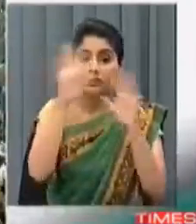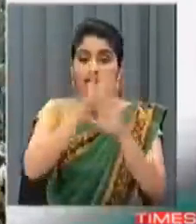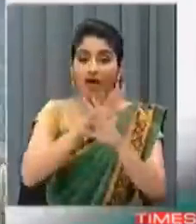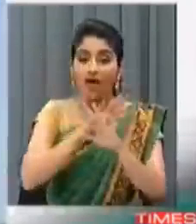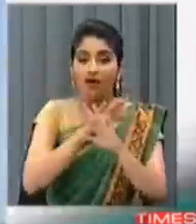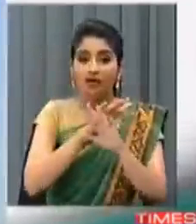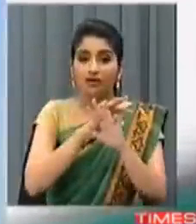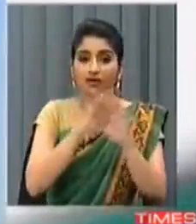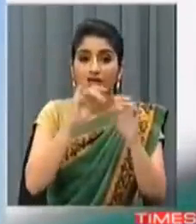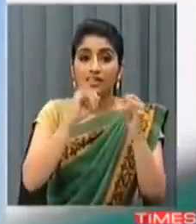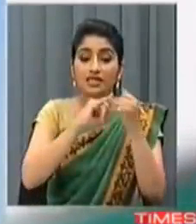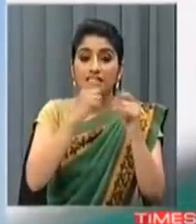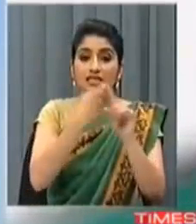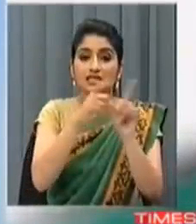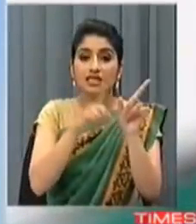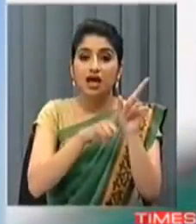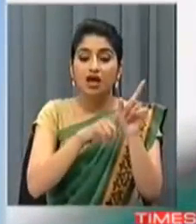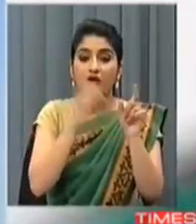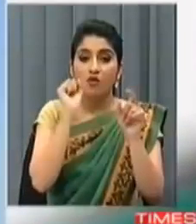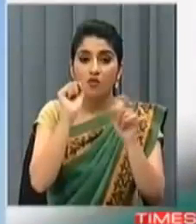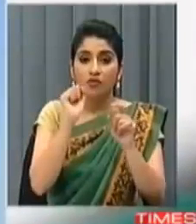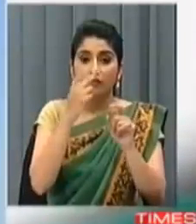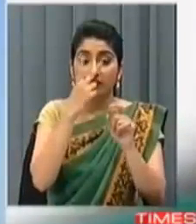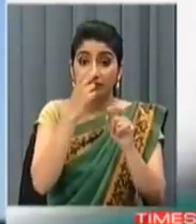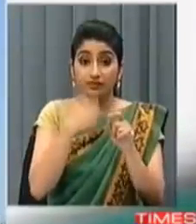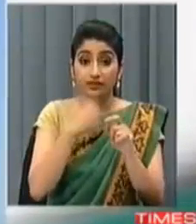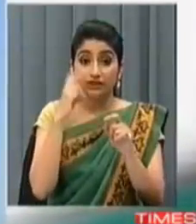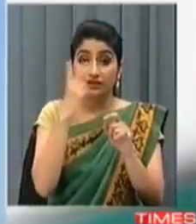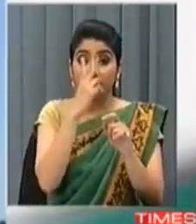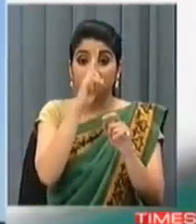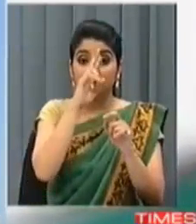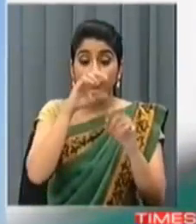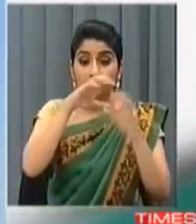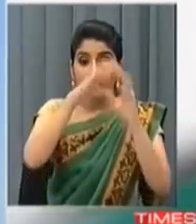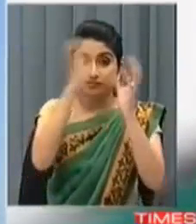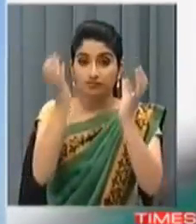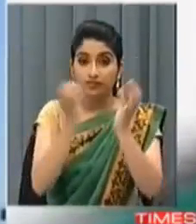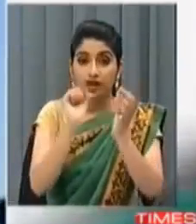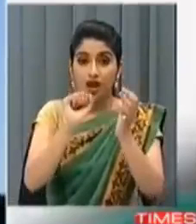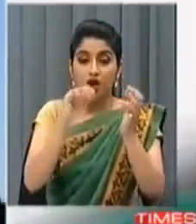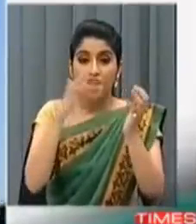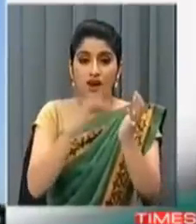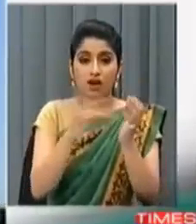ठाइट है में रिंड